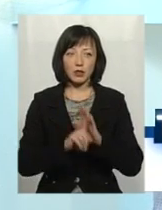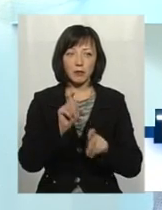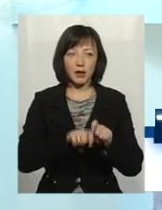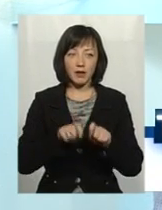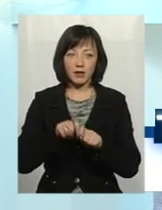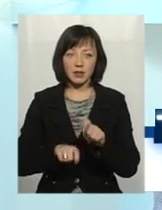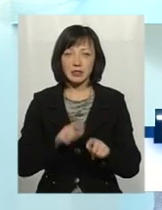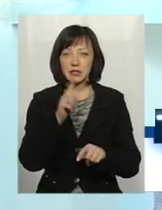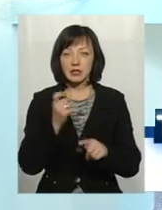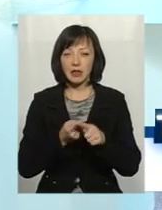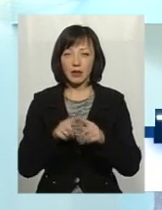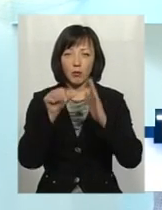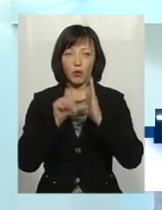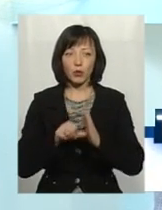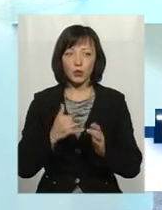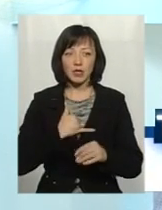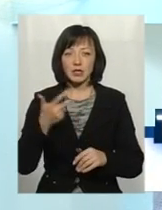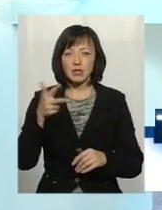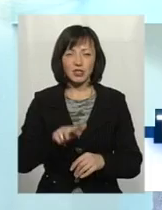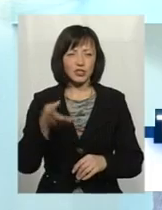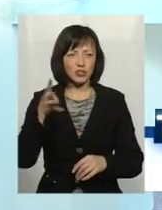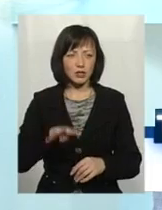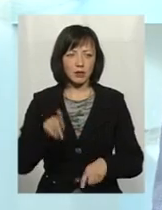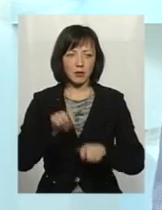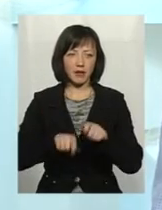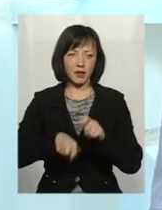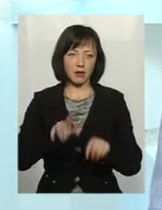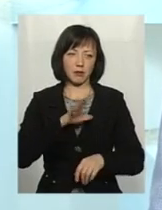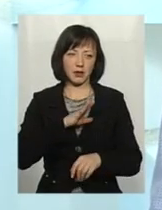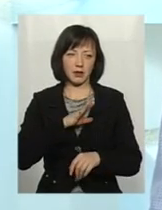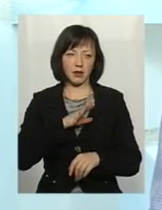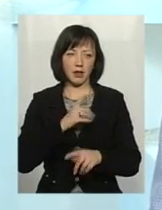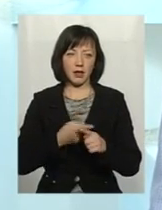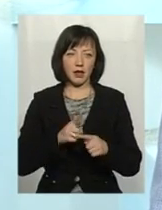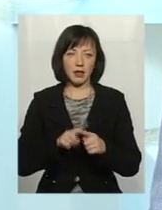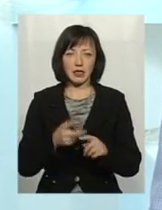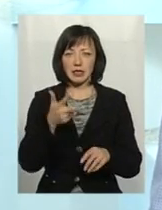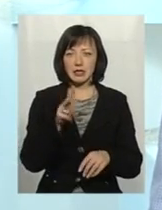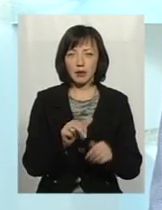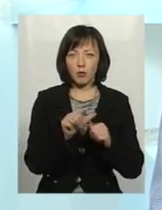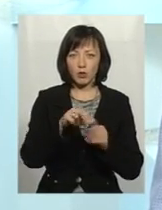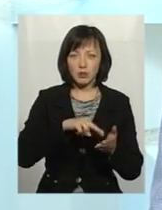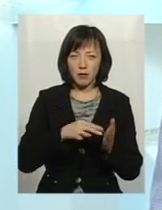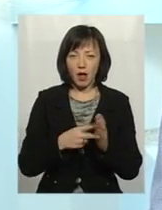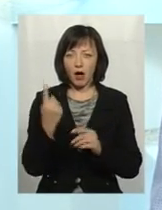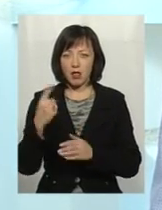По-моєму, за ці полгоди у нас 3 чи 4 провірки було. Три непланові і однопланові.